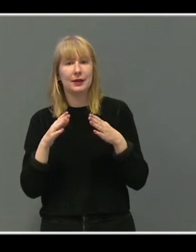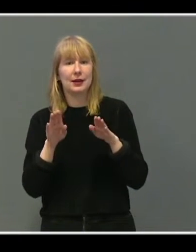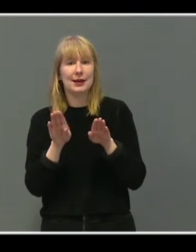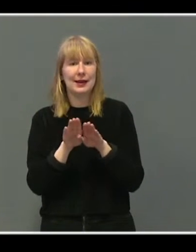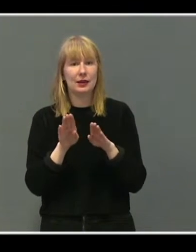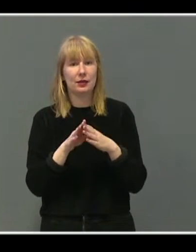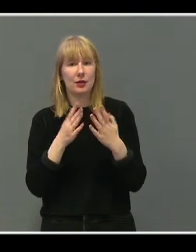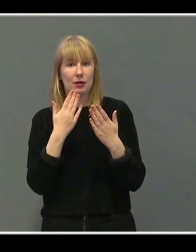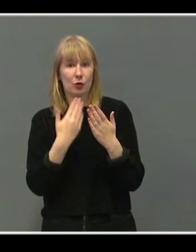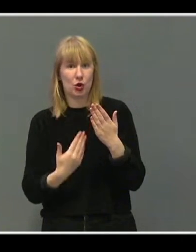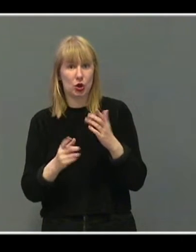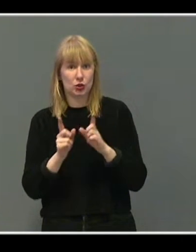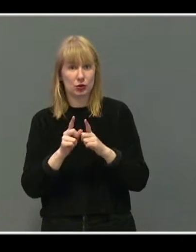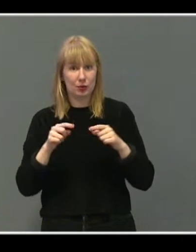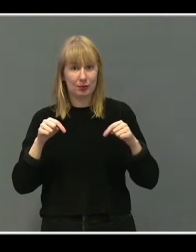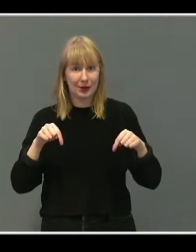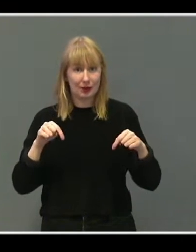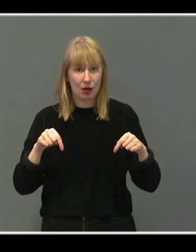foredrag som jeg har hatt i dag.